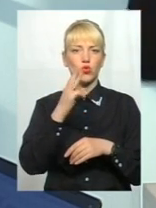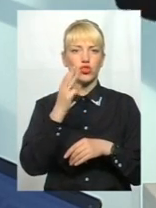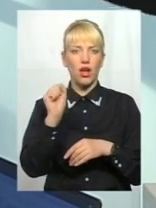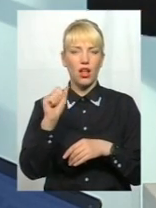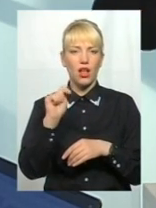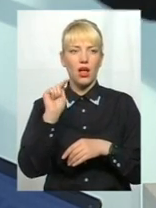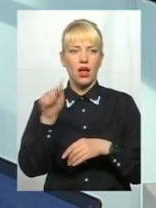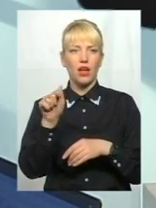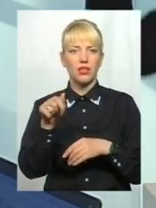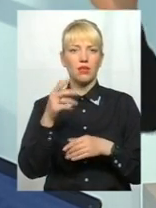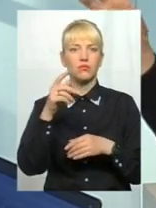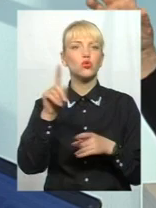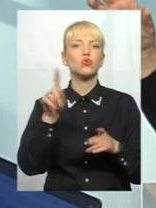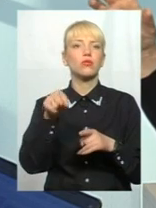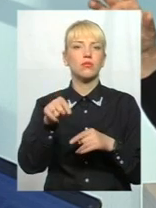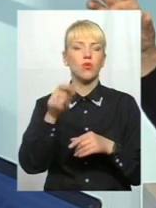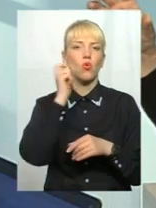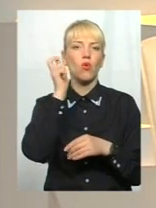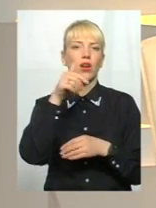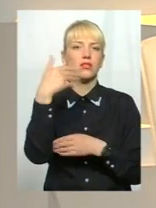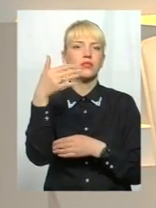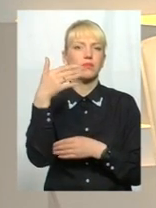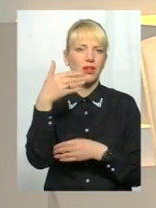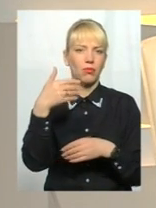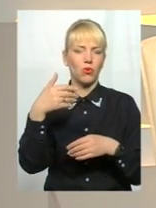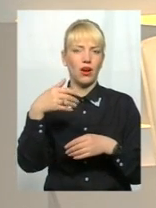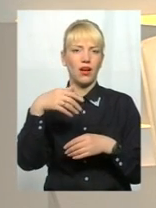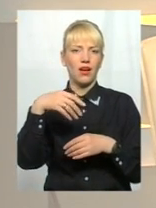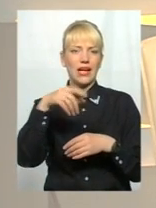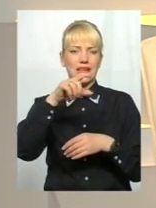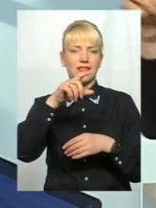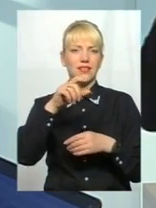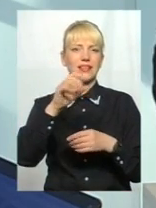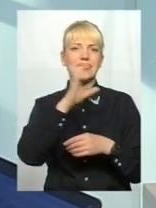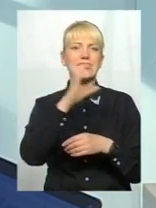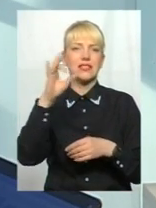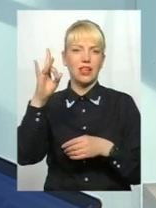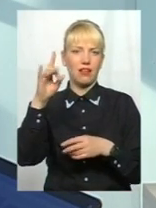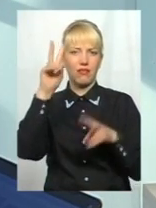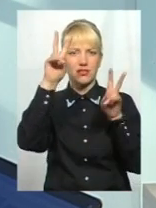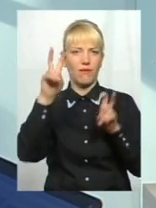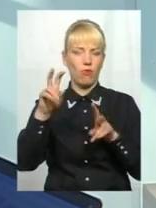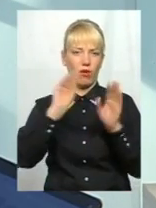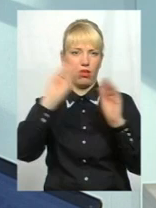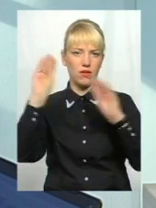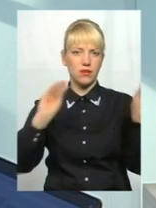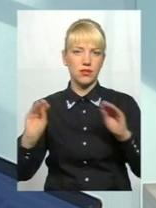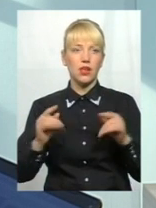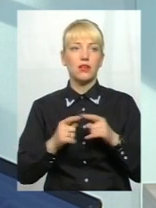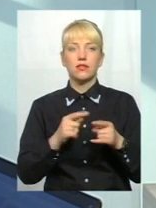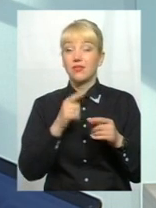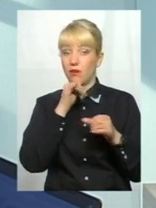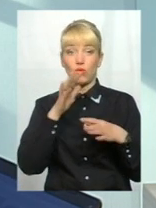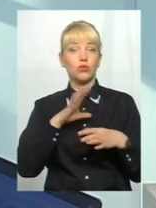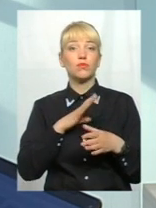значить, там все серпи молоти висять, і так далі, це в центрі Києва, недалеко від, там, адміністрації президента. Тобто, це теж, якби, ну, не може